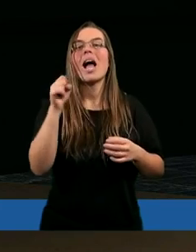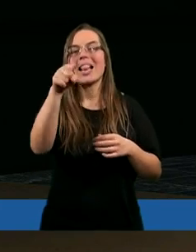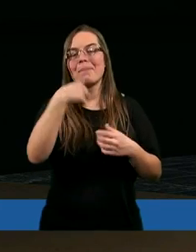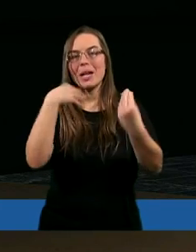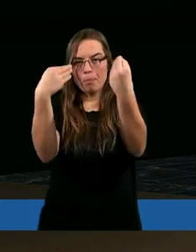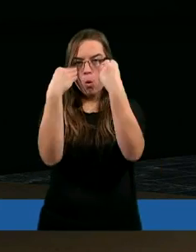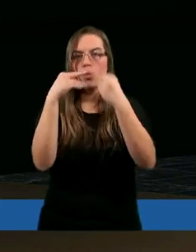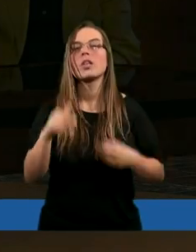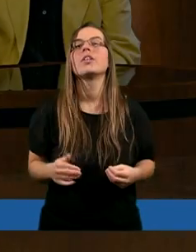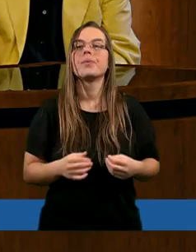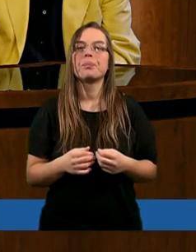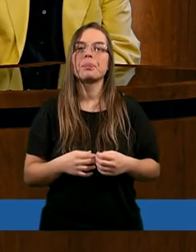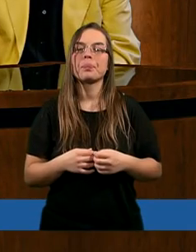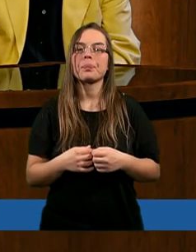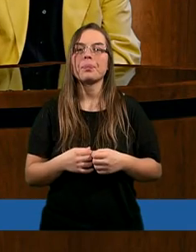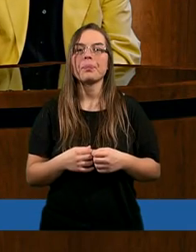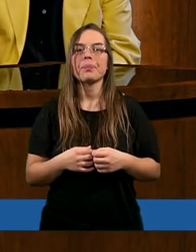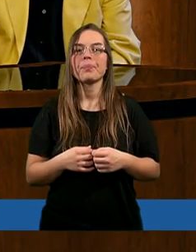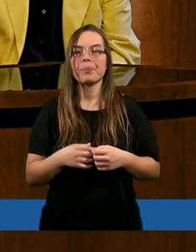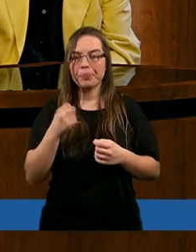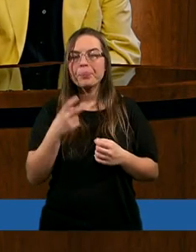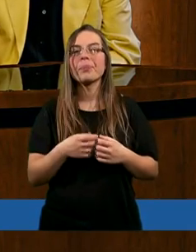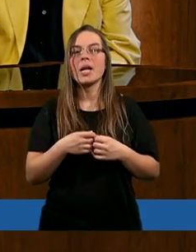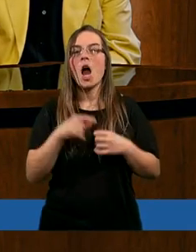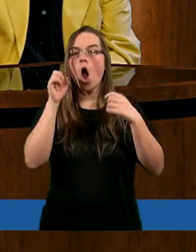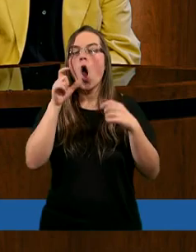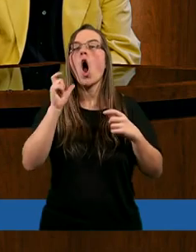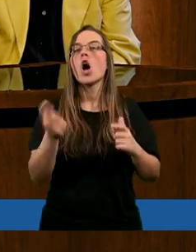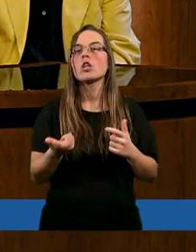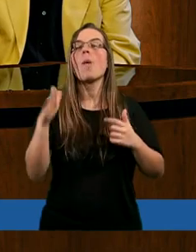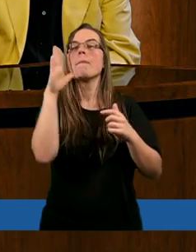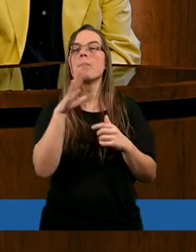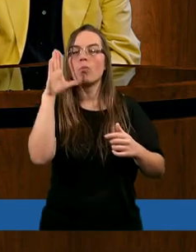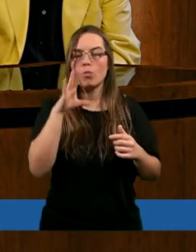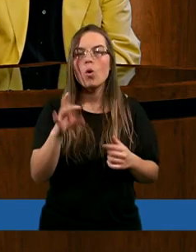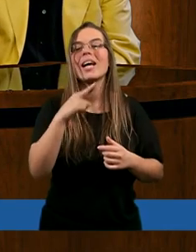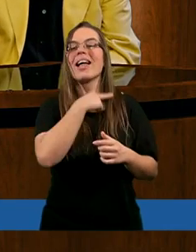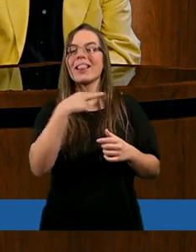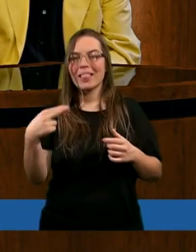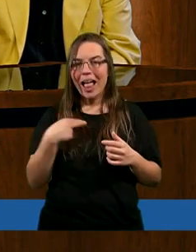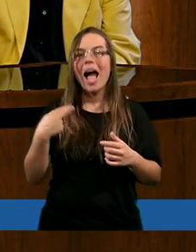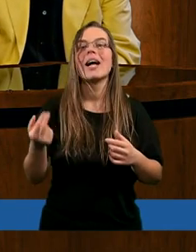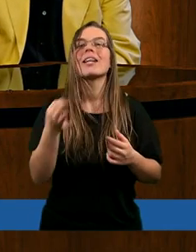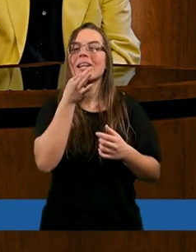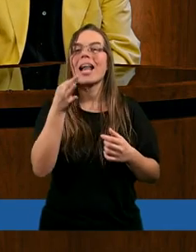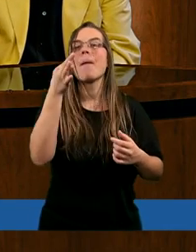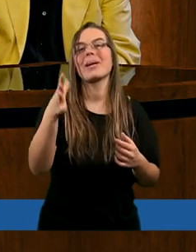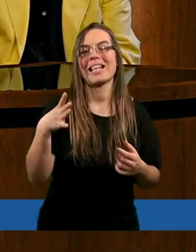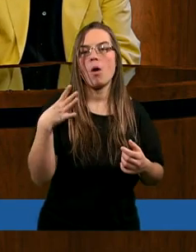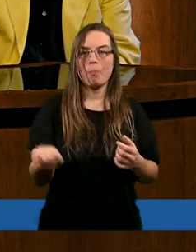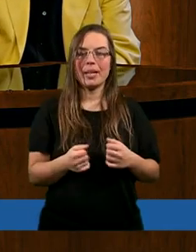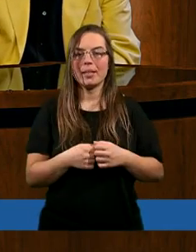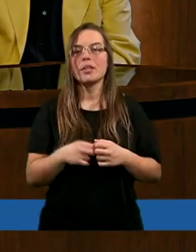ty mnie pouczysz. Tak. O co Bóg nas by zapytał?